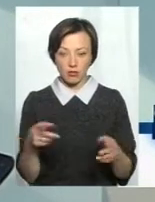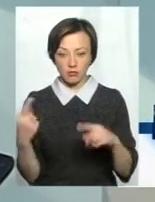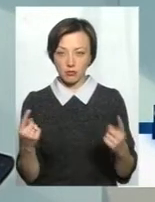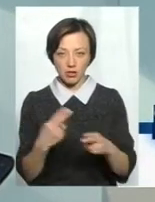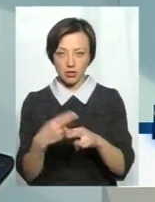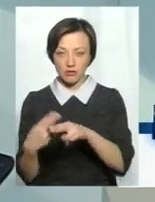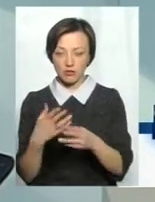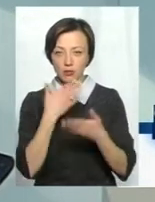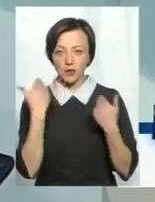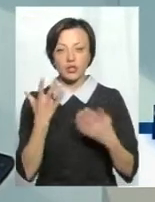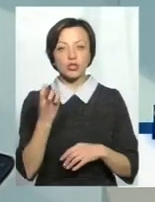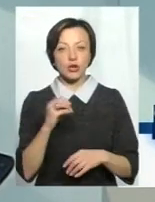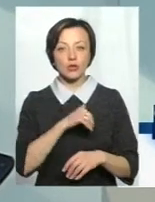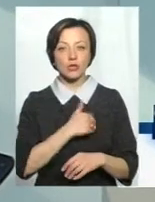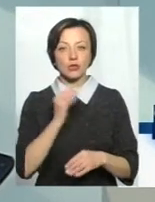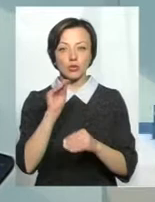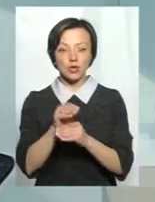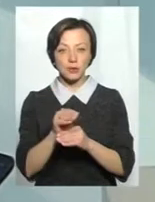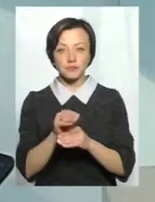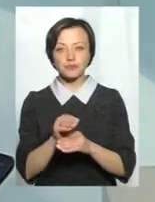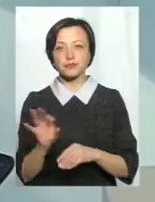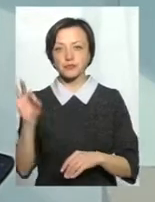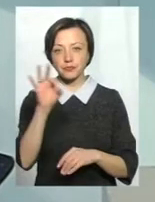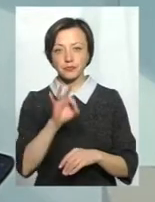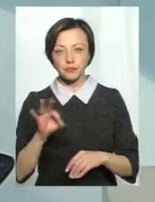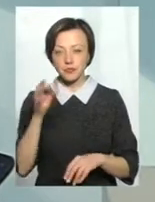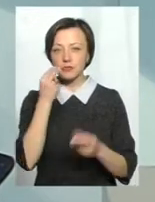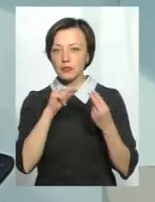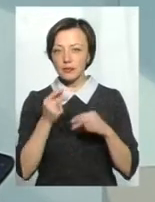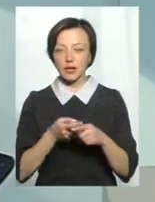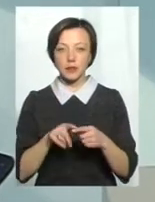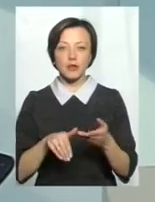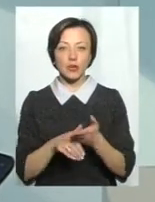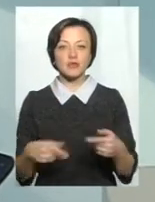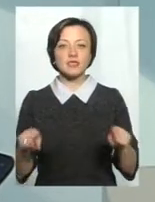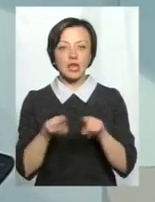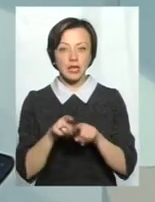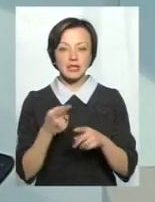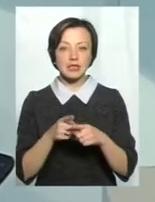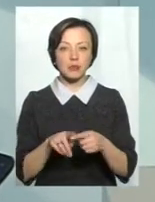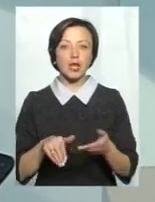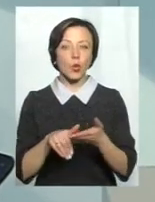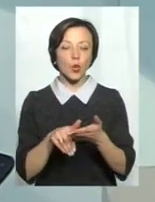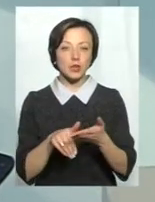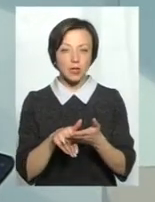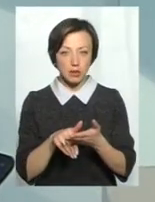І ще би хотіла сказати про переваги цих методик. Що все-таки ці ж методики і